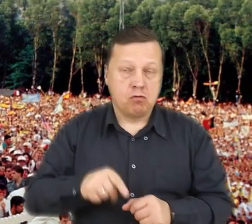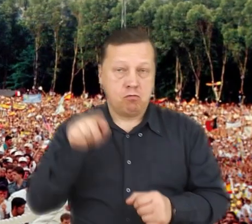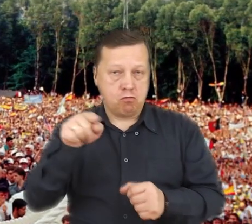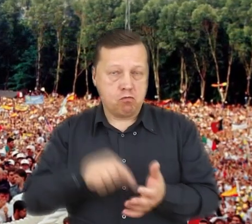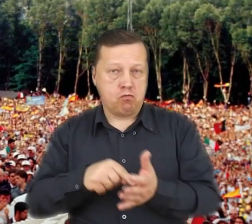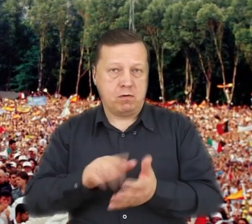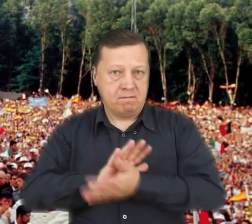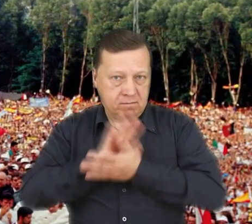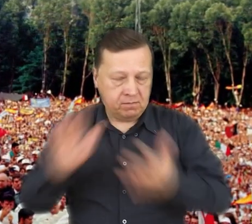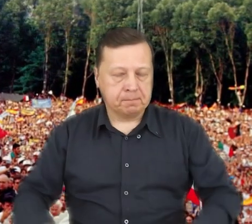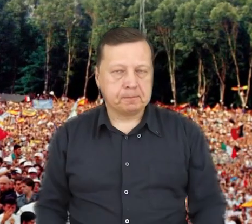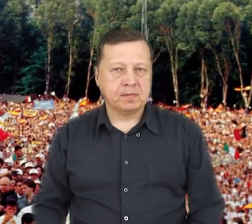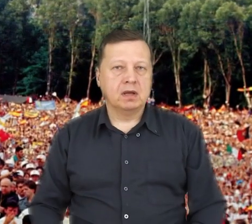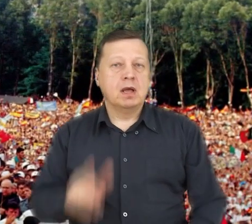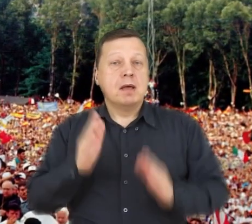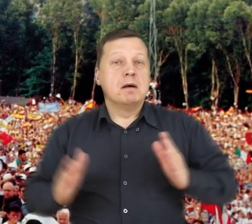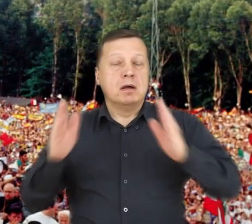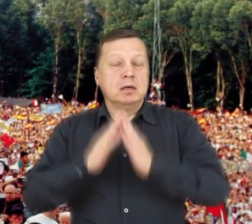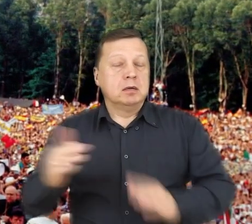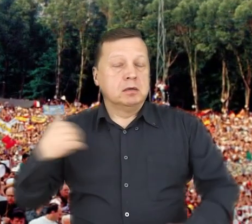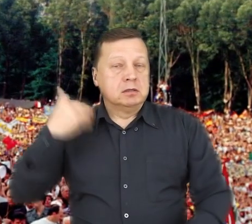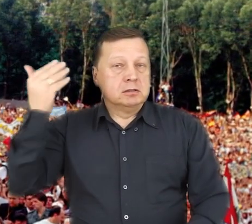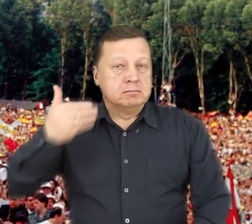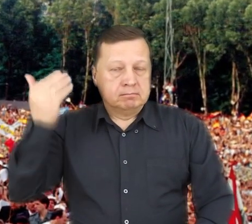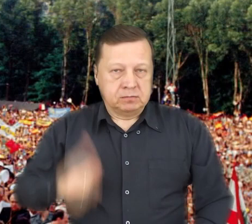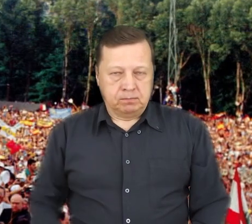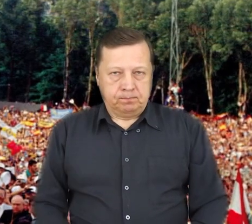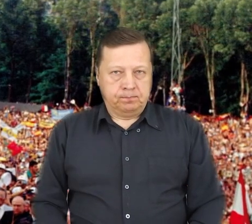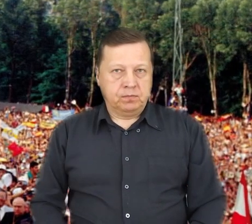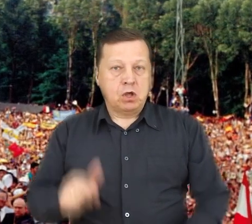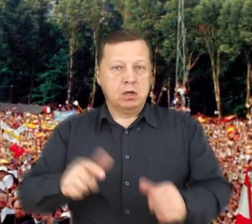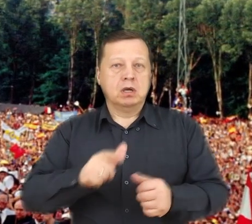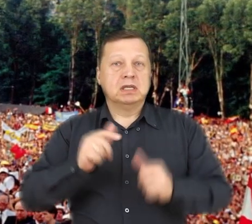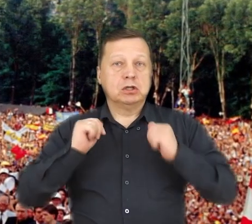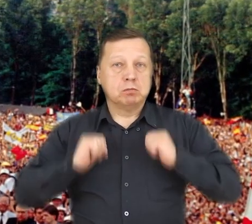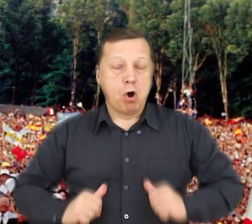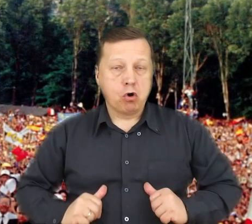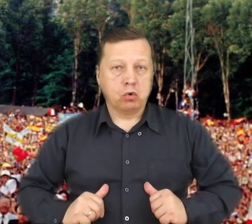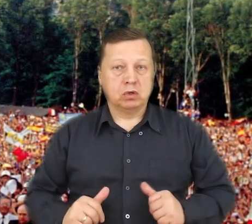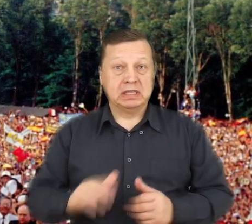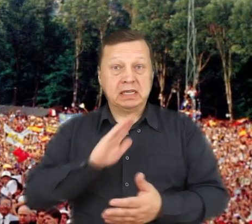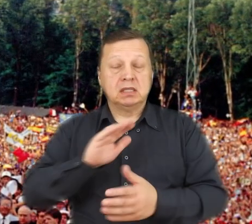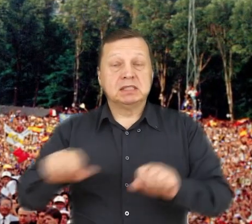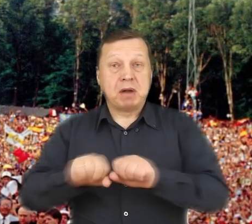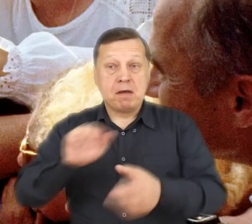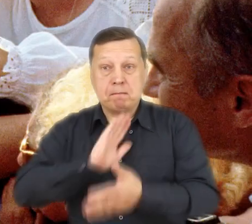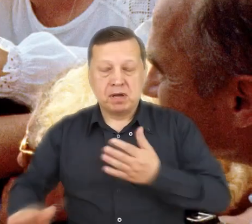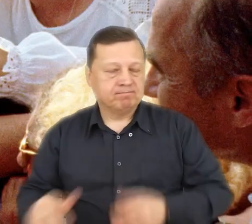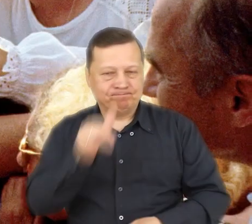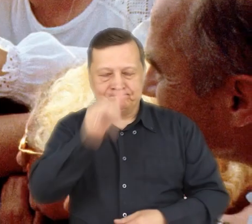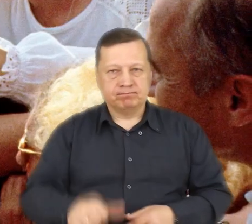niezrozumienie. Jan Paweł II głosił, nie ma pokoju bez sprawiedliwości,